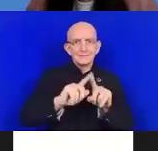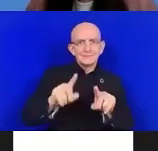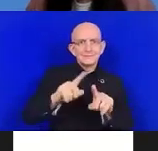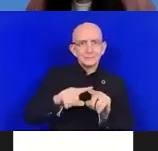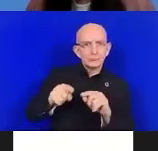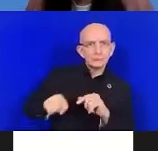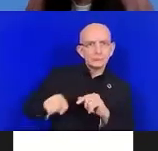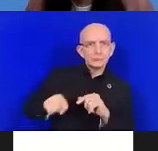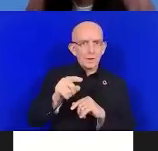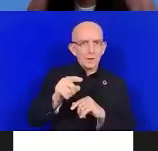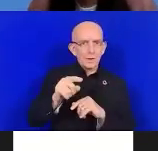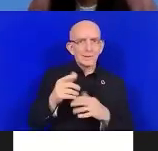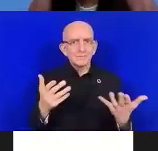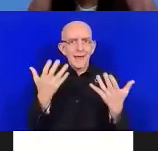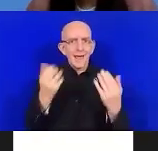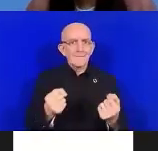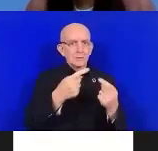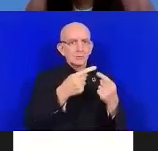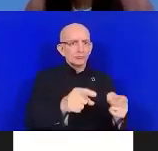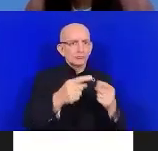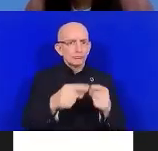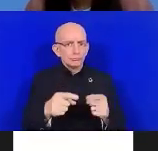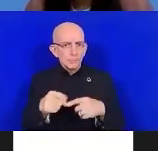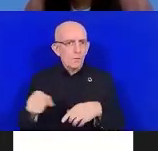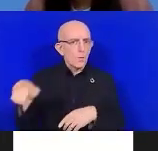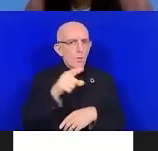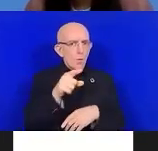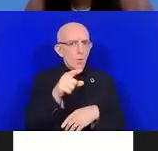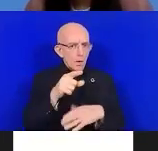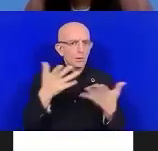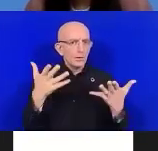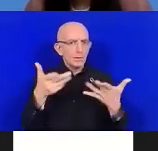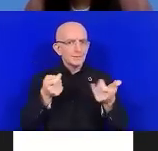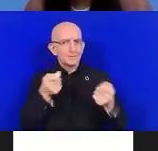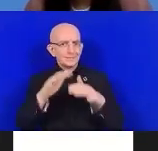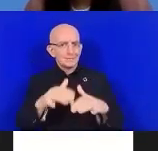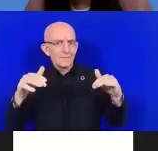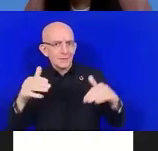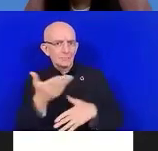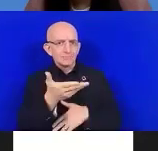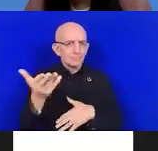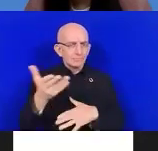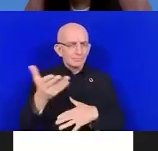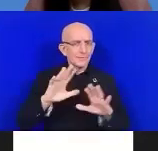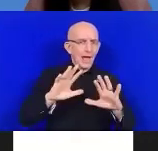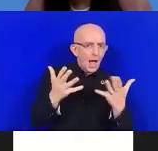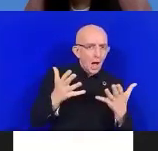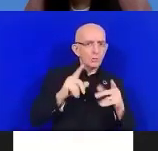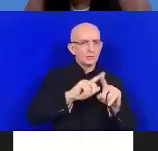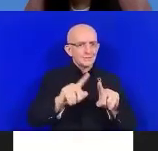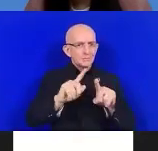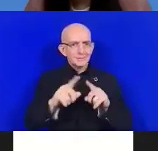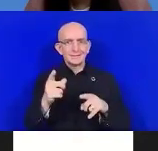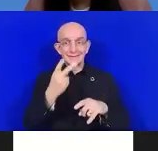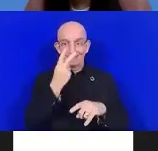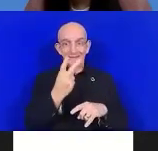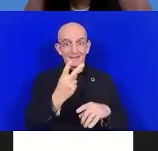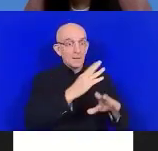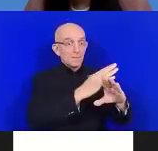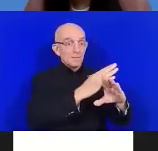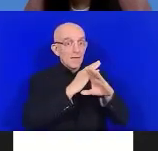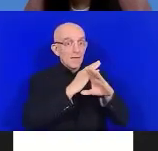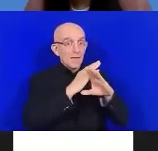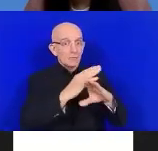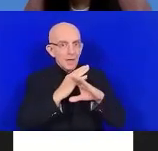dirigeants, vous saurez également comment briser certaines barrières en vue de satisfaire les attentes des